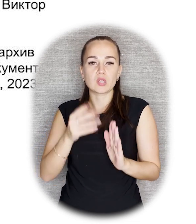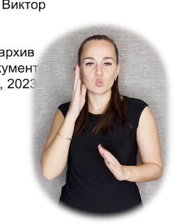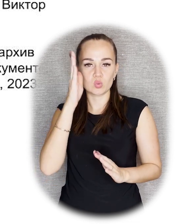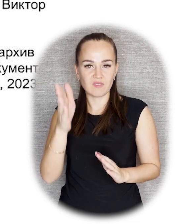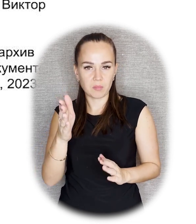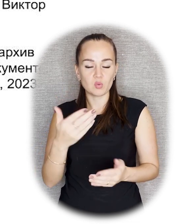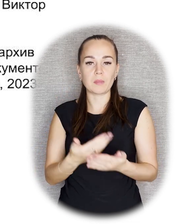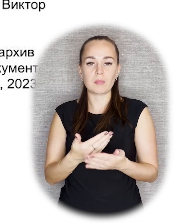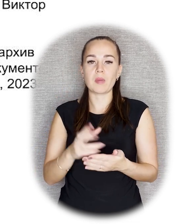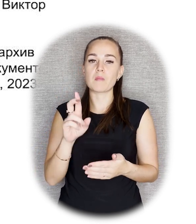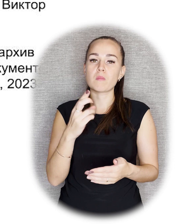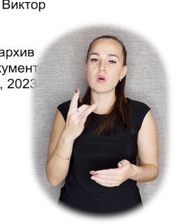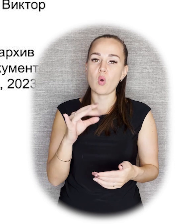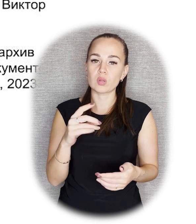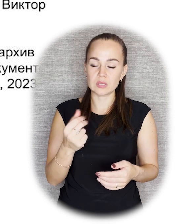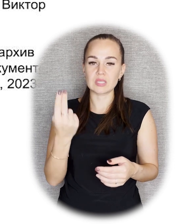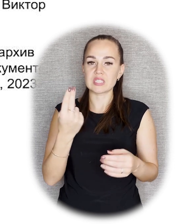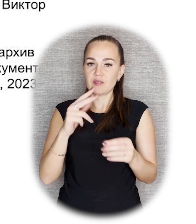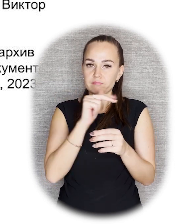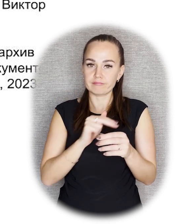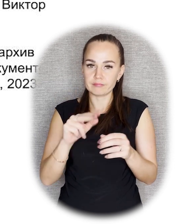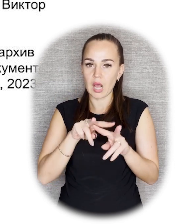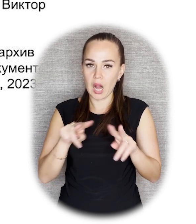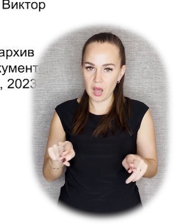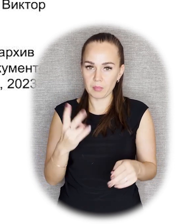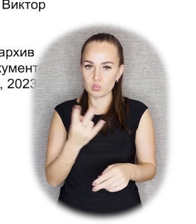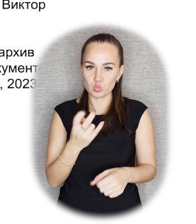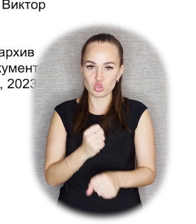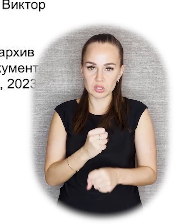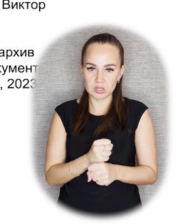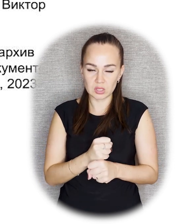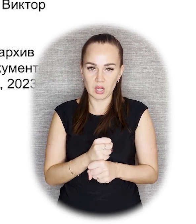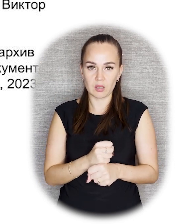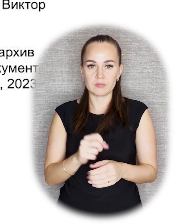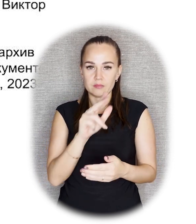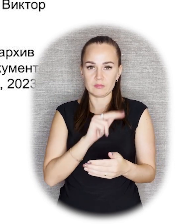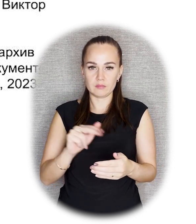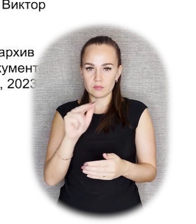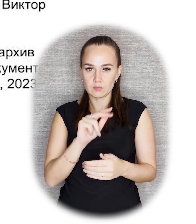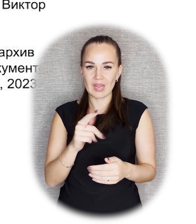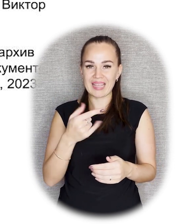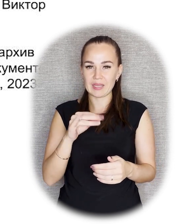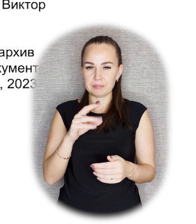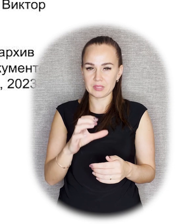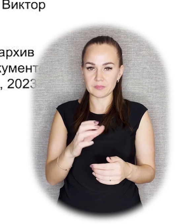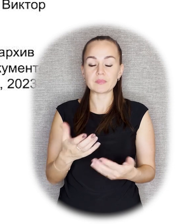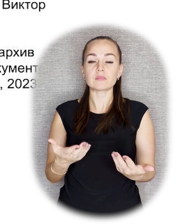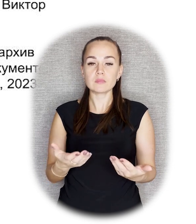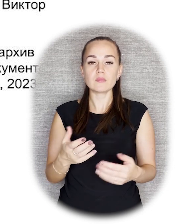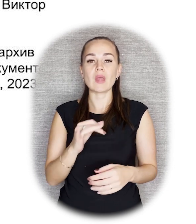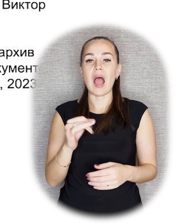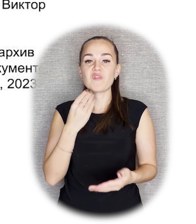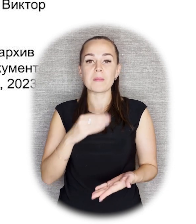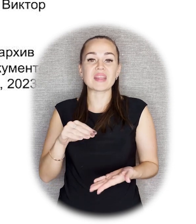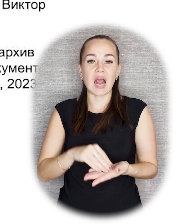вы, например, претендуете на то, чтобы ваш памятник был отлит в бронзе, то он должен быть тонирован в цвет бронзы. В Петрограде, видимо,